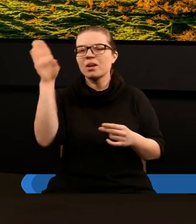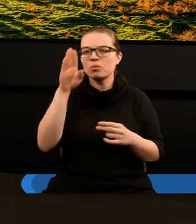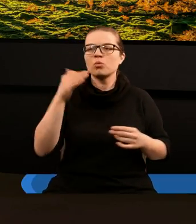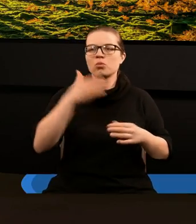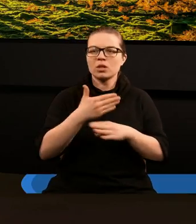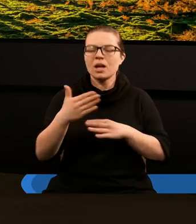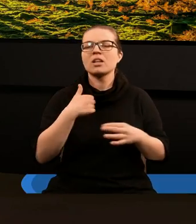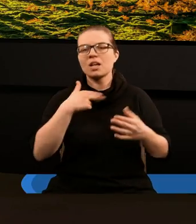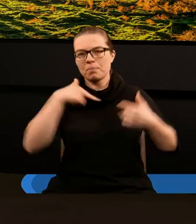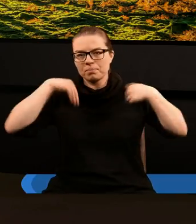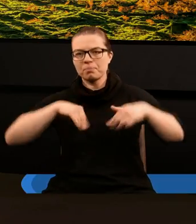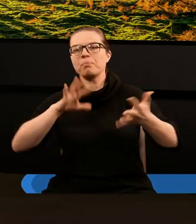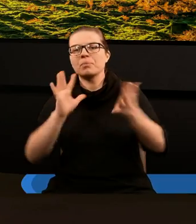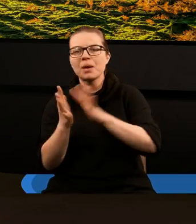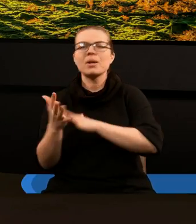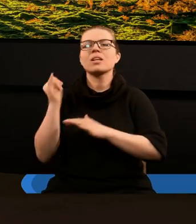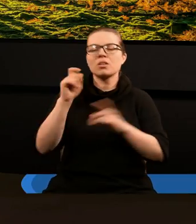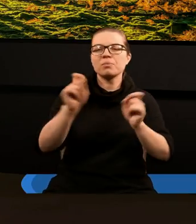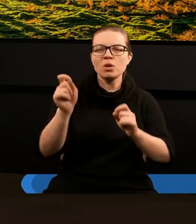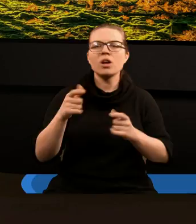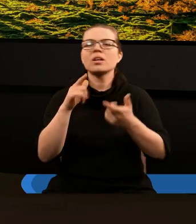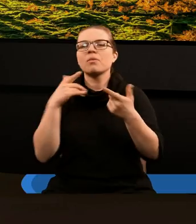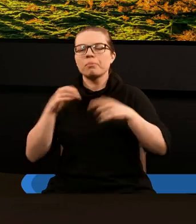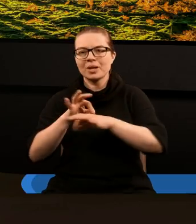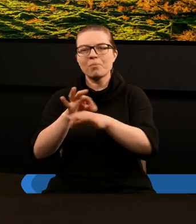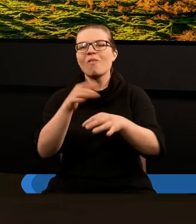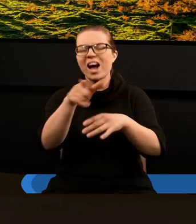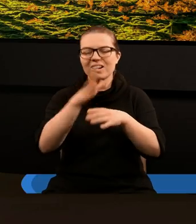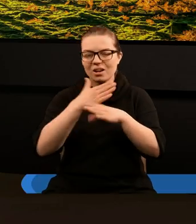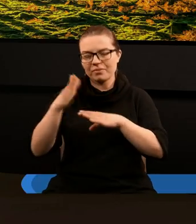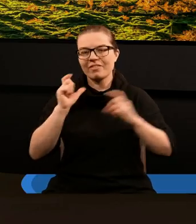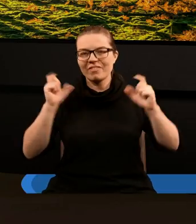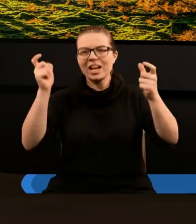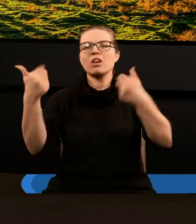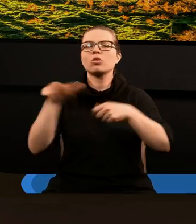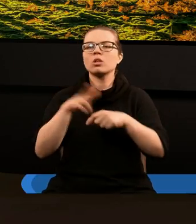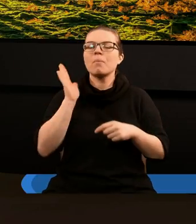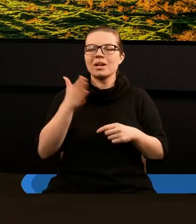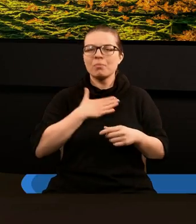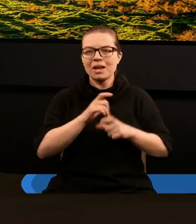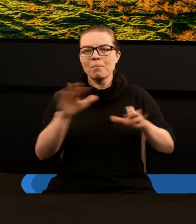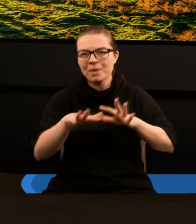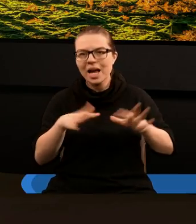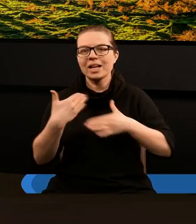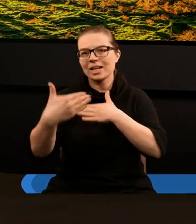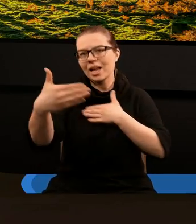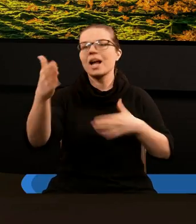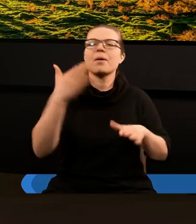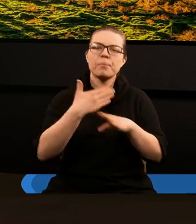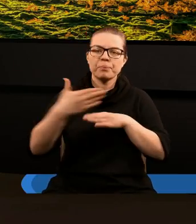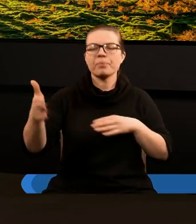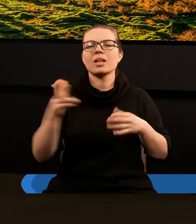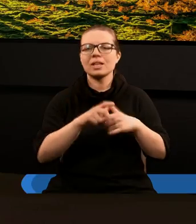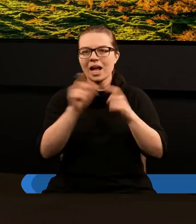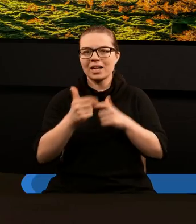pozwolić Bogu, aby nas przemieniał i aby nas przygotowywał i aby nas przeprowadził przez te wydarzenia, które będą miały miejsce na na